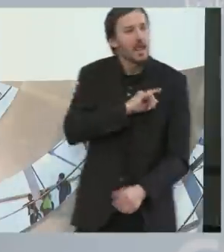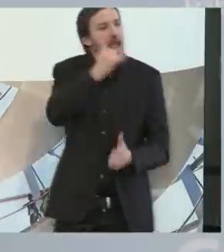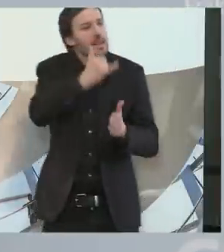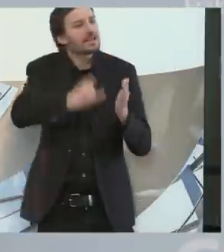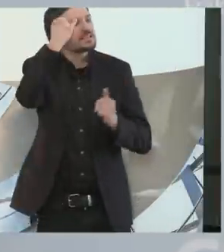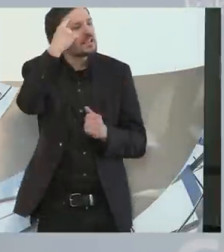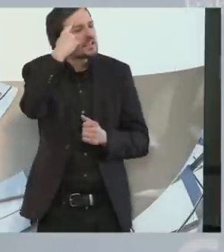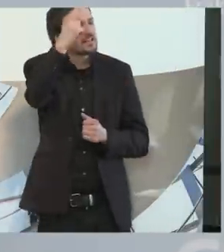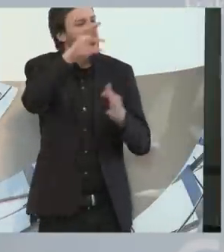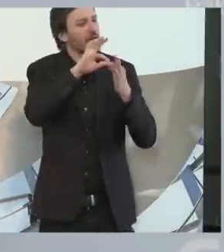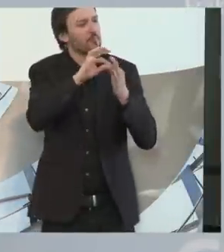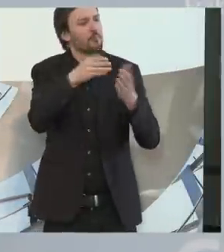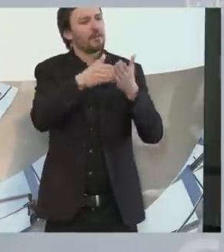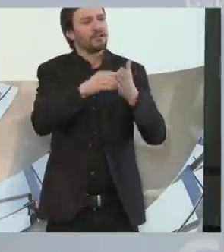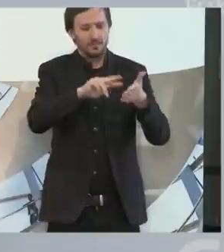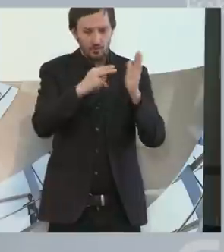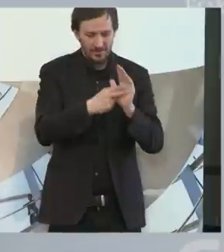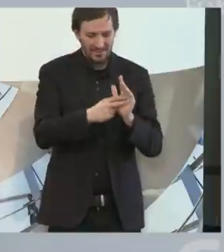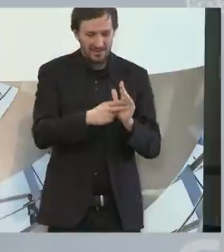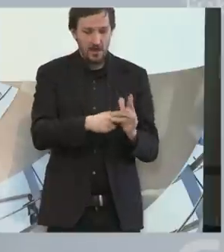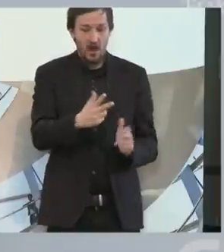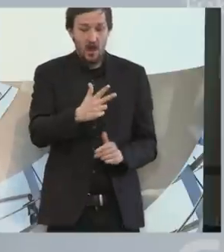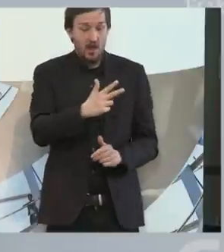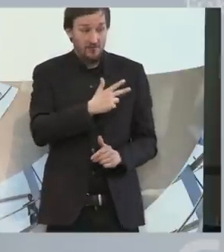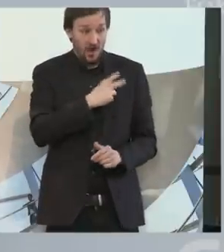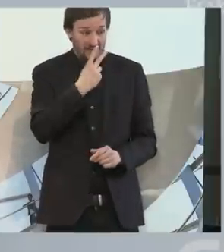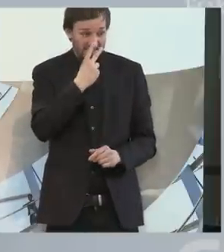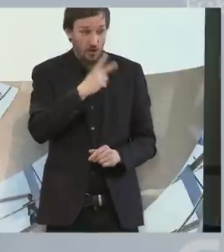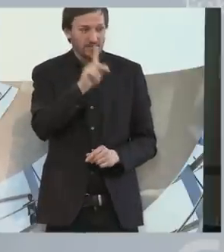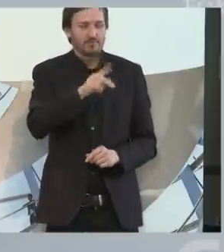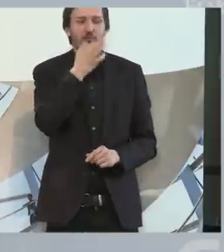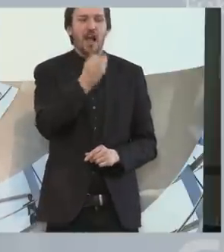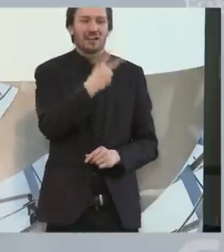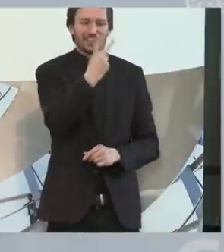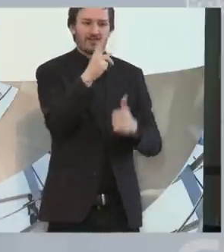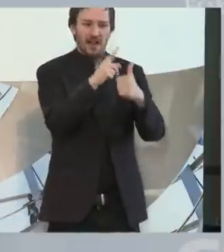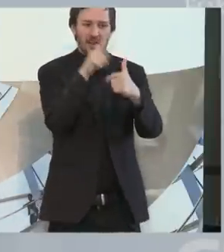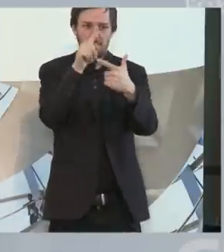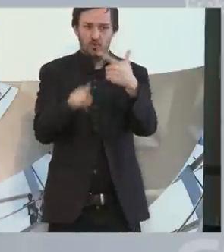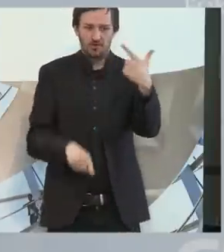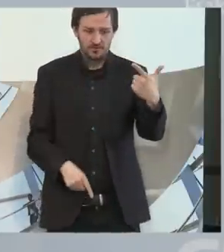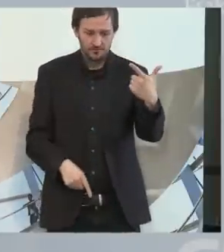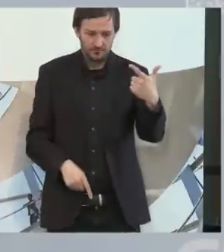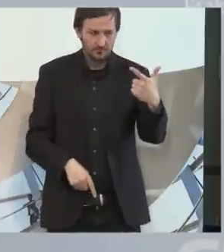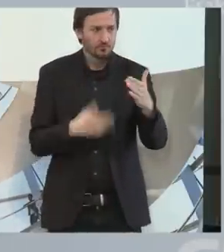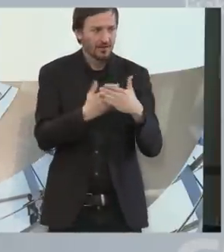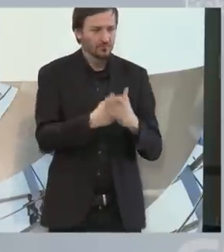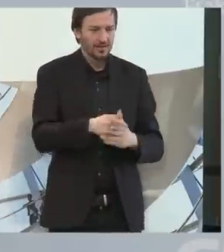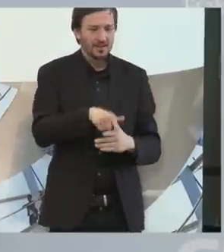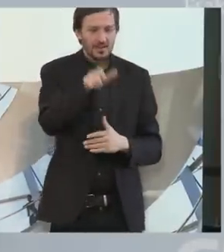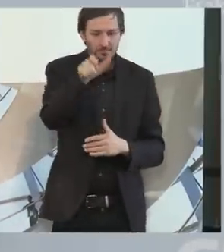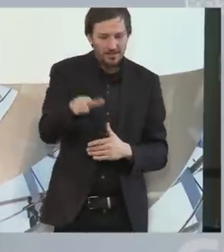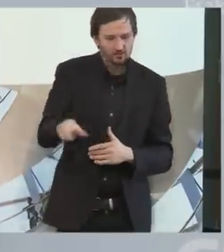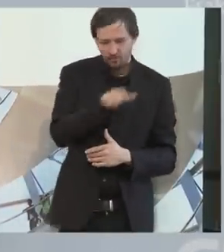Wir stehen in Wahrheit immer in dieser Frage vor zwei Punkten. Wenn Sie mit Eltern von behinderten,